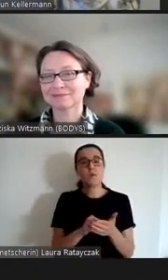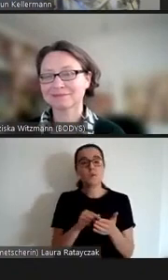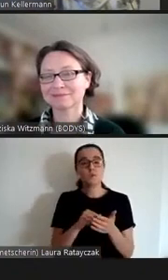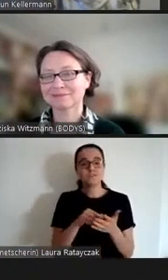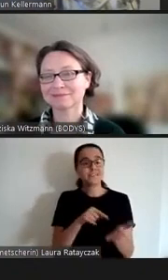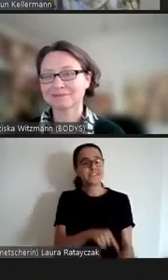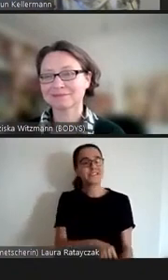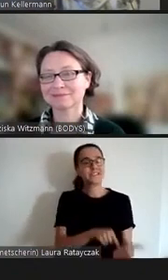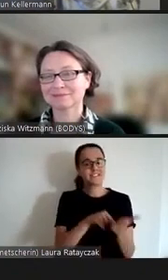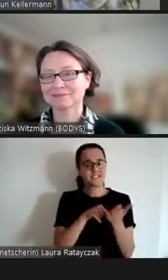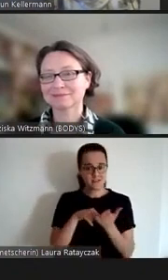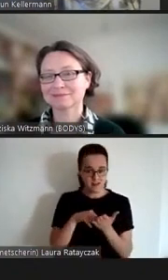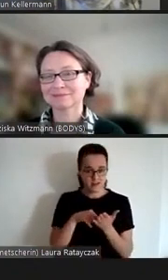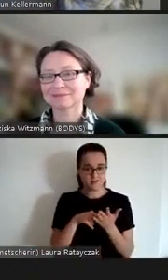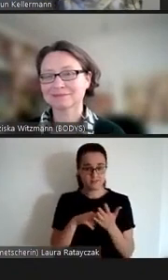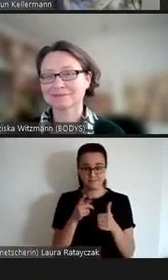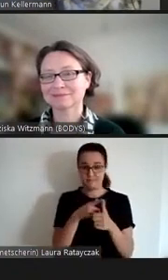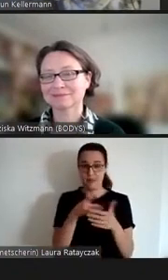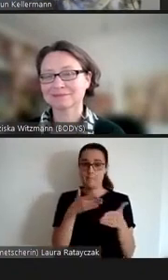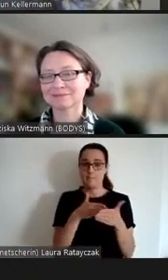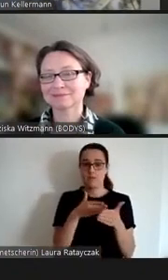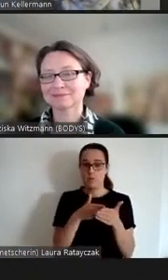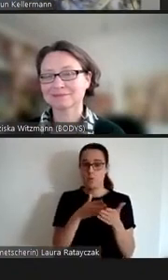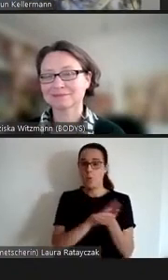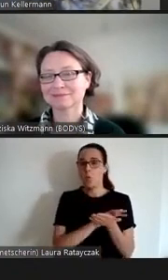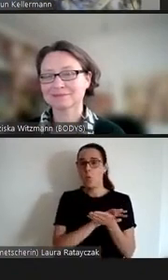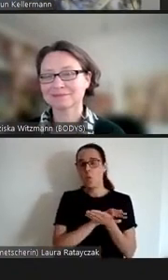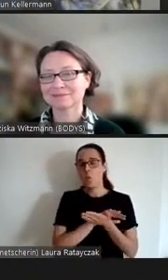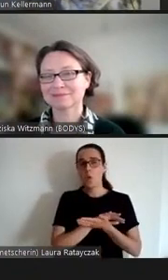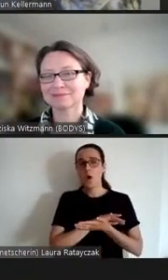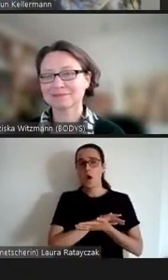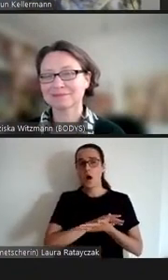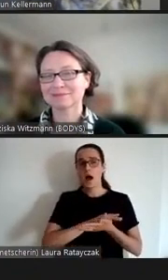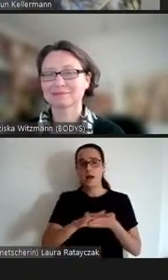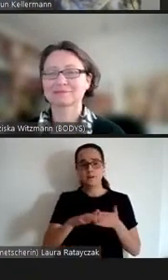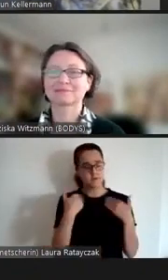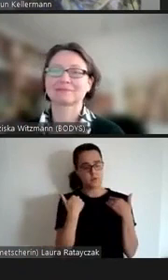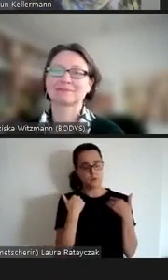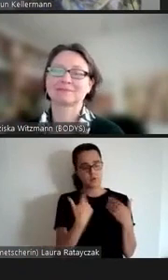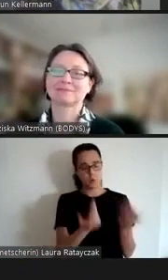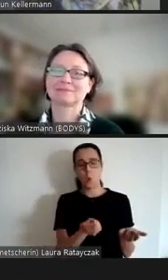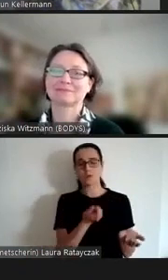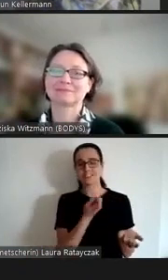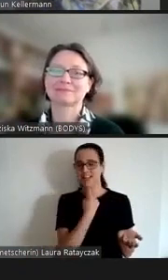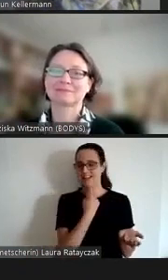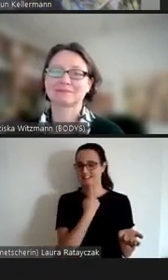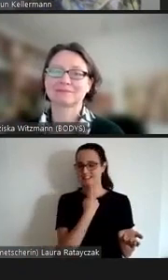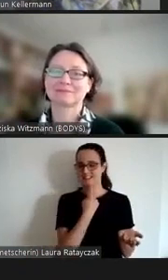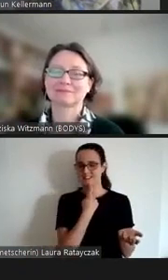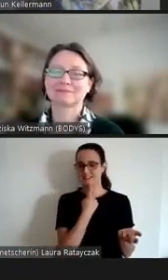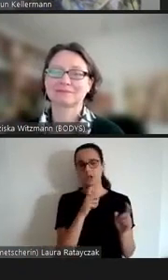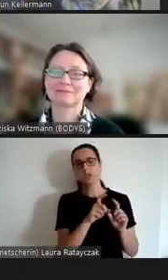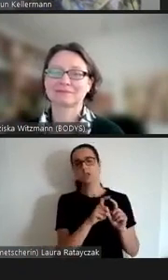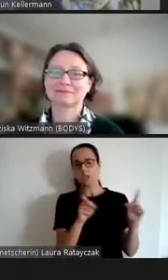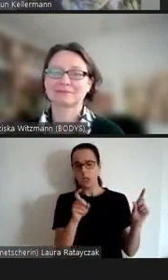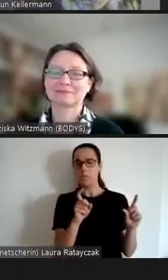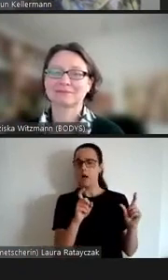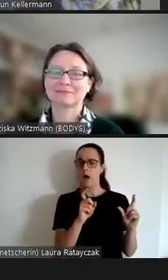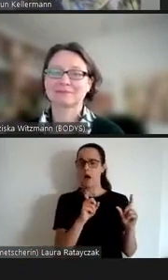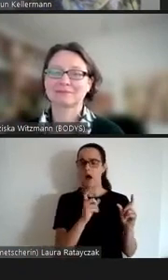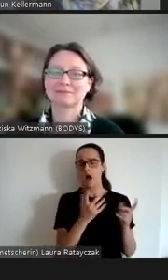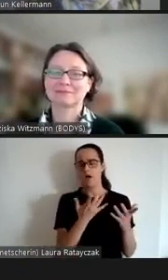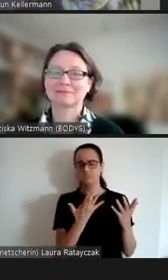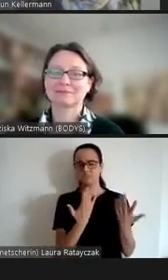dass Behinderung nicht einfach nur Gegenstand oder Thema von literarischen